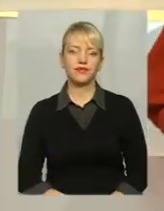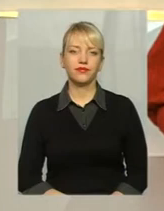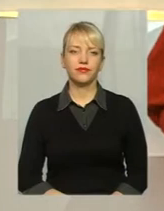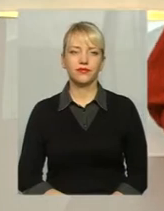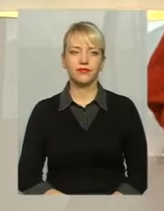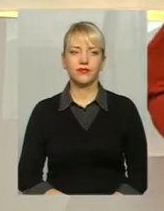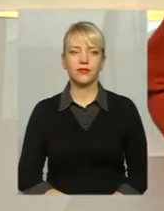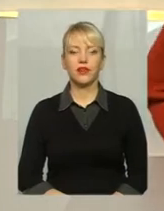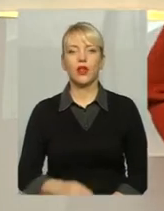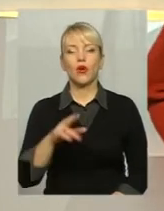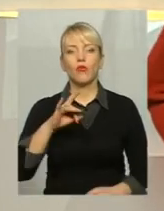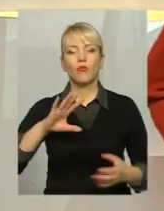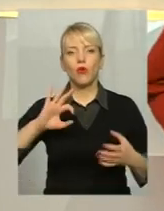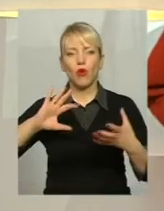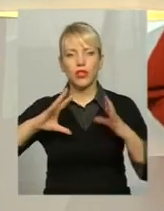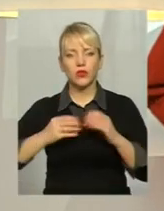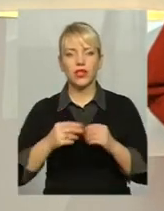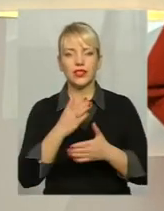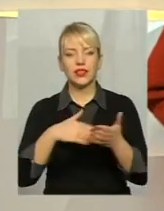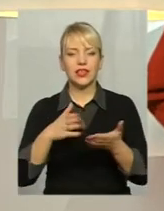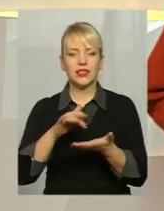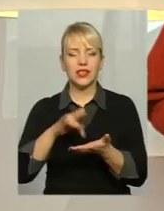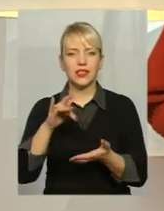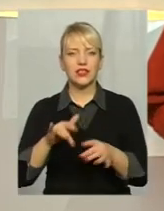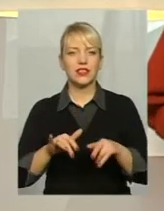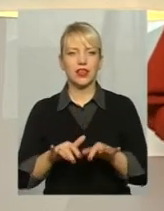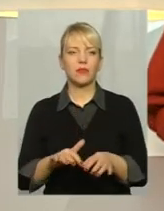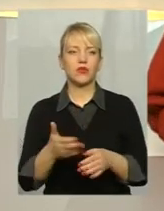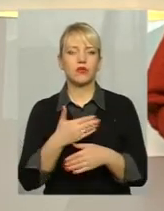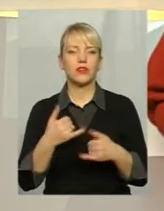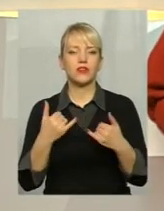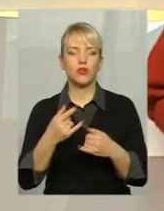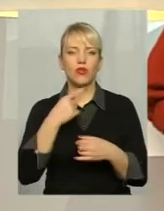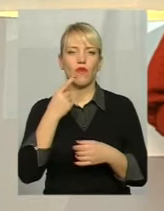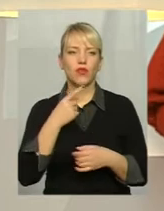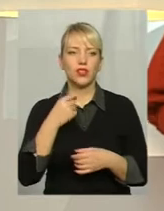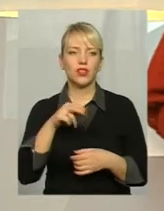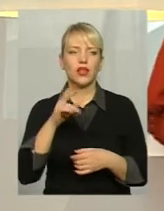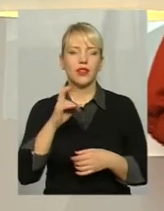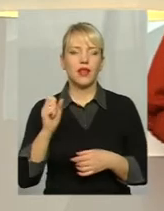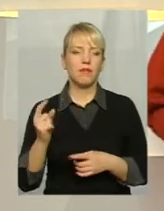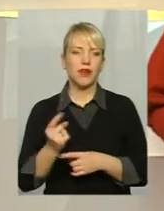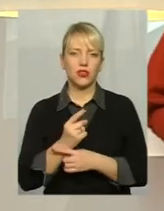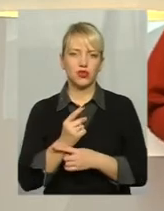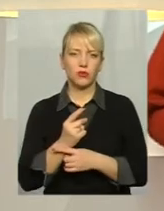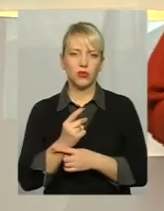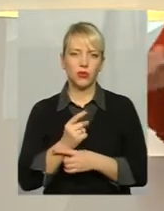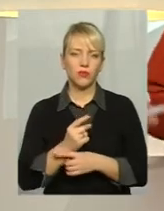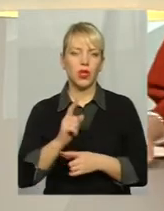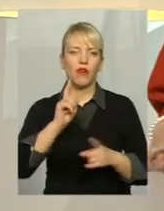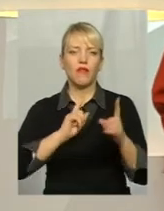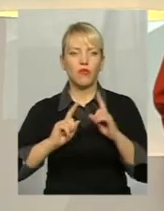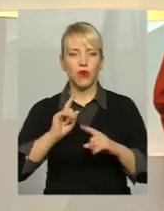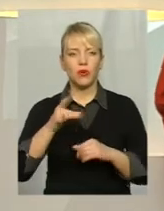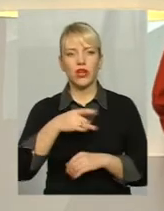Власне, про результати децентралізаційних процесів сьогодні говорили на першому форумі